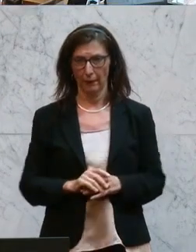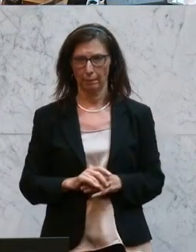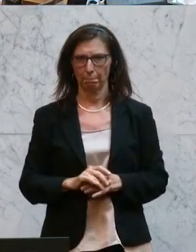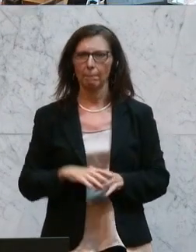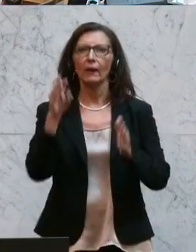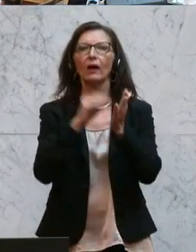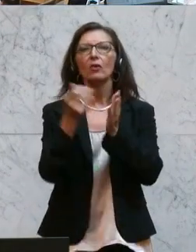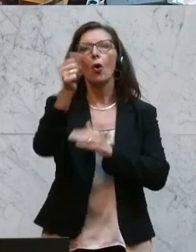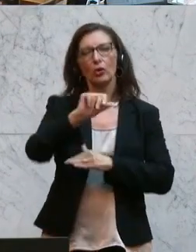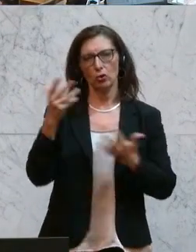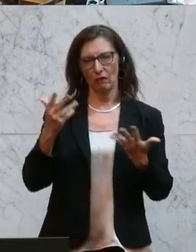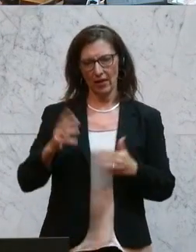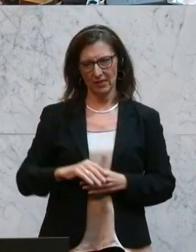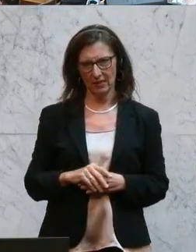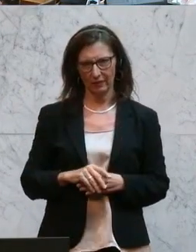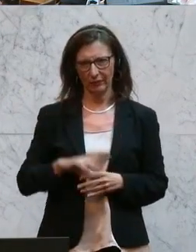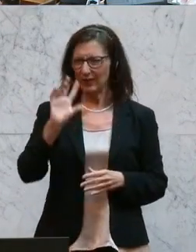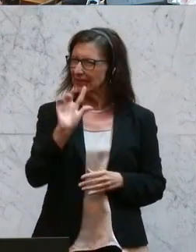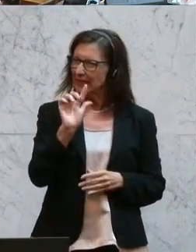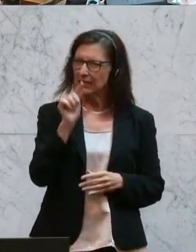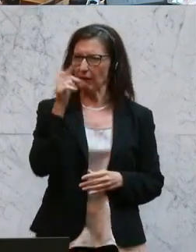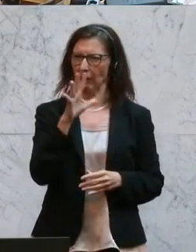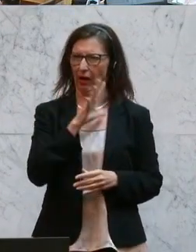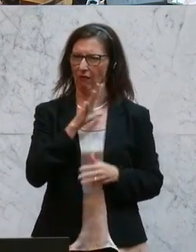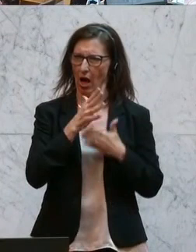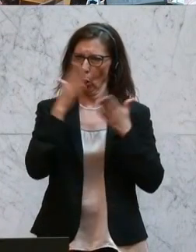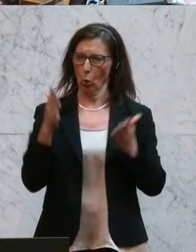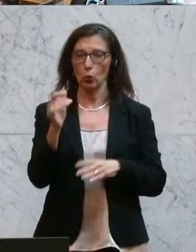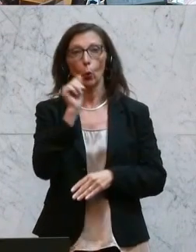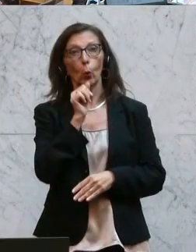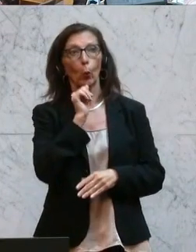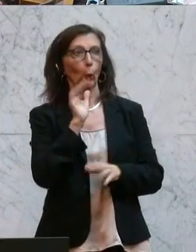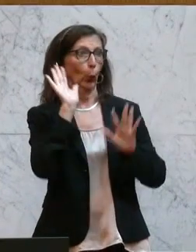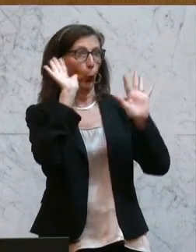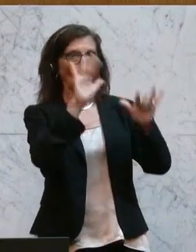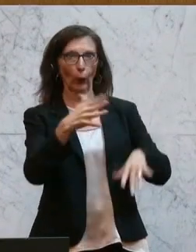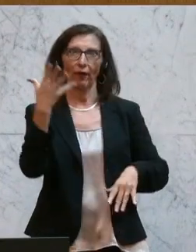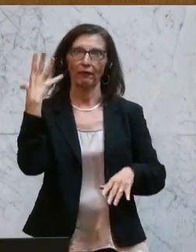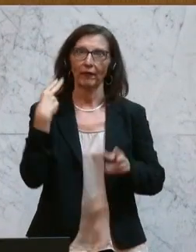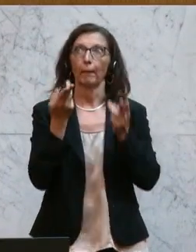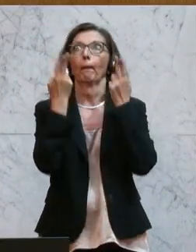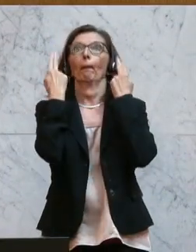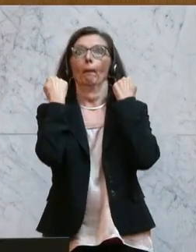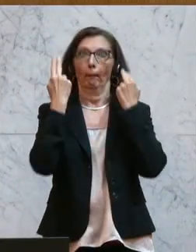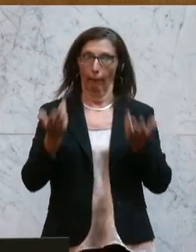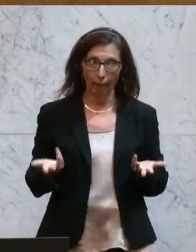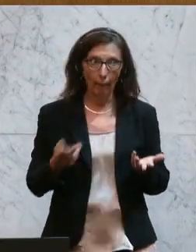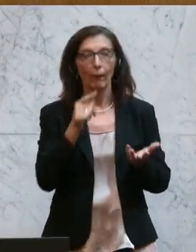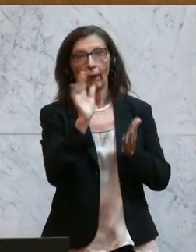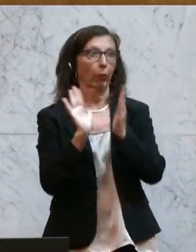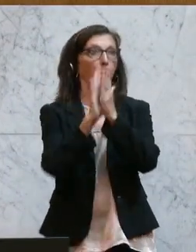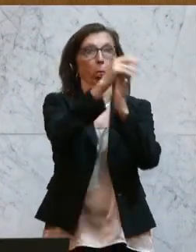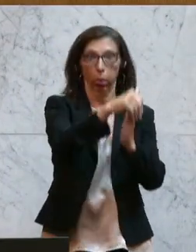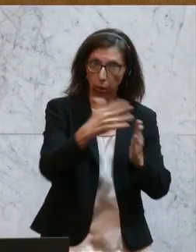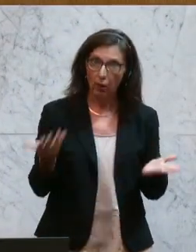dazu eine zweite Riesengefahr, wo sich die Grünen wieder einmal über den Tisch haben ziehen lassen. Wissen Sie, und auch Sie, Herr Minister,